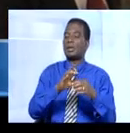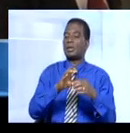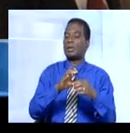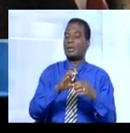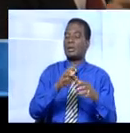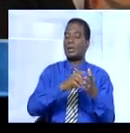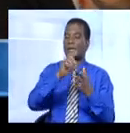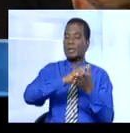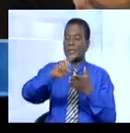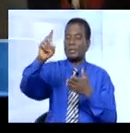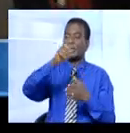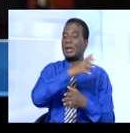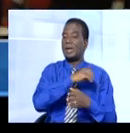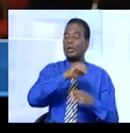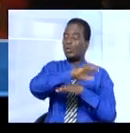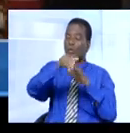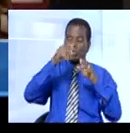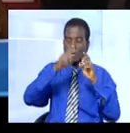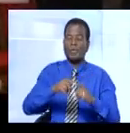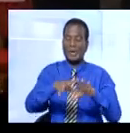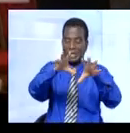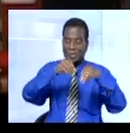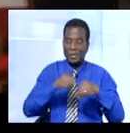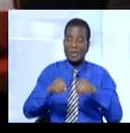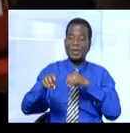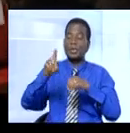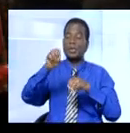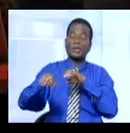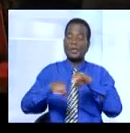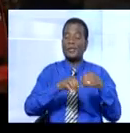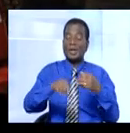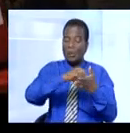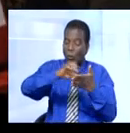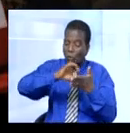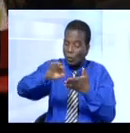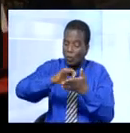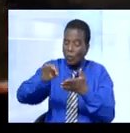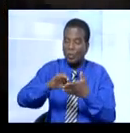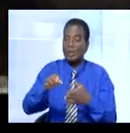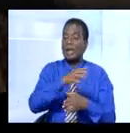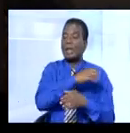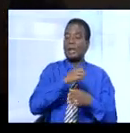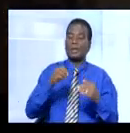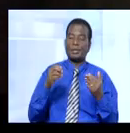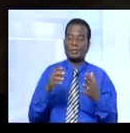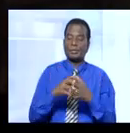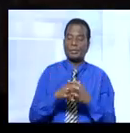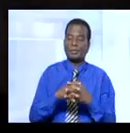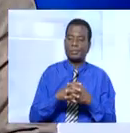permettre l'adhésion de tous et des populations notamment au recensement en général de la population et de l'habitat 2014.